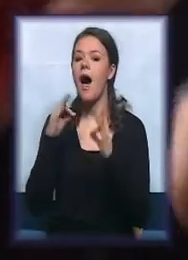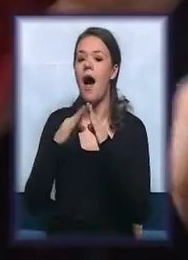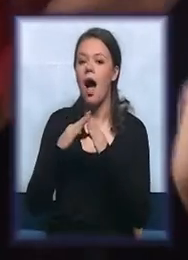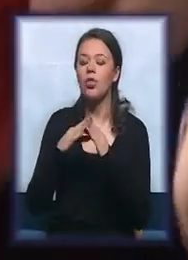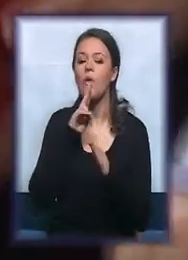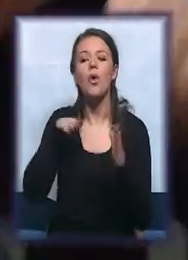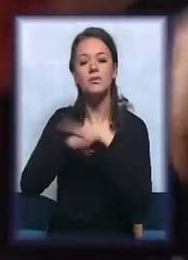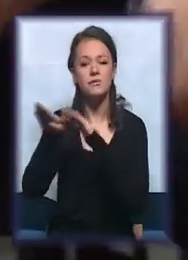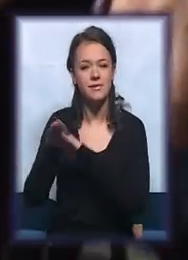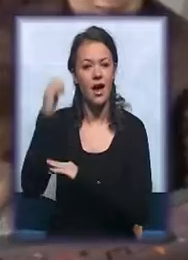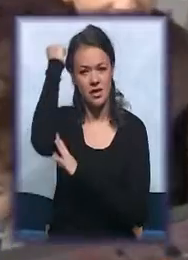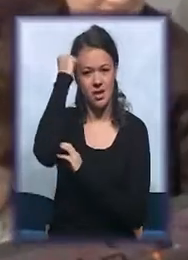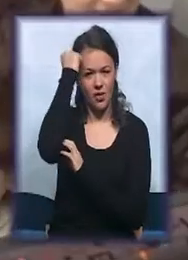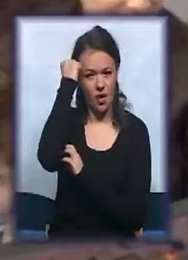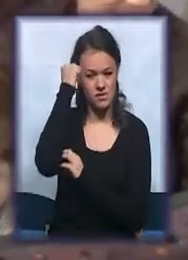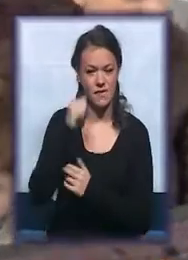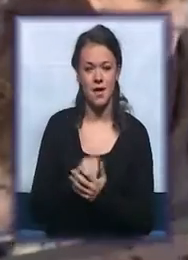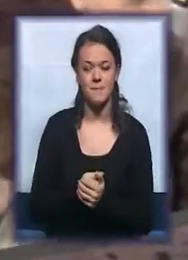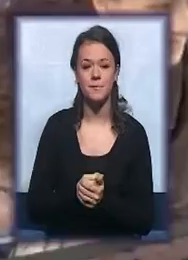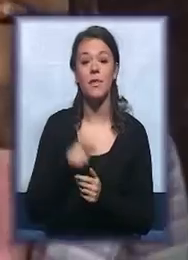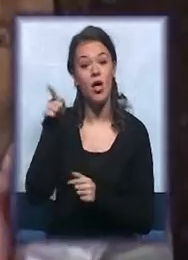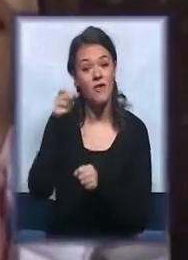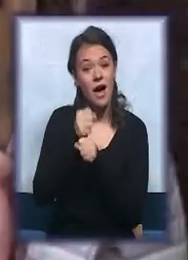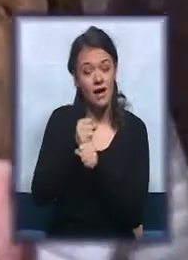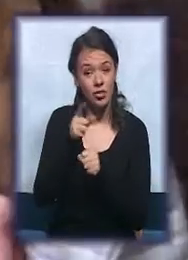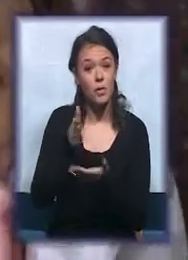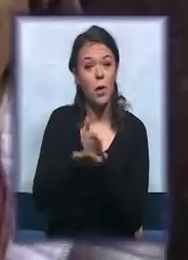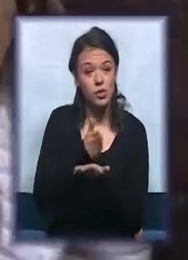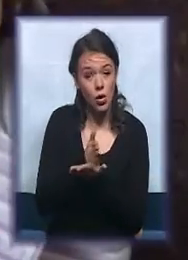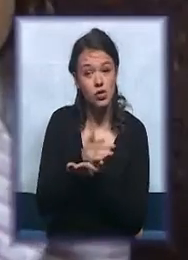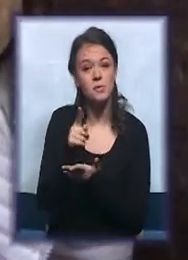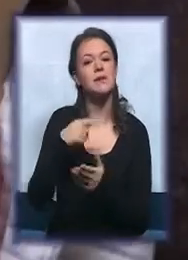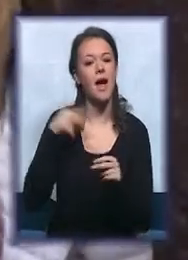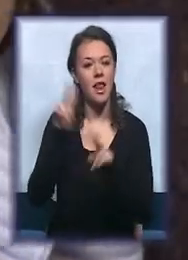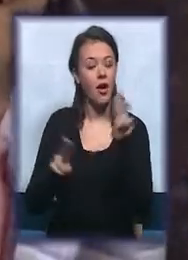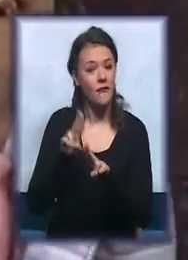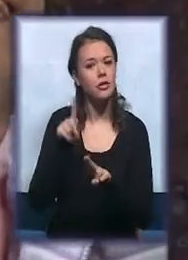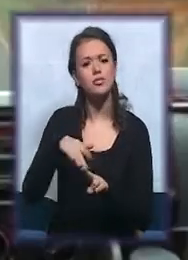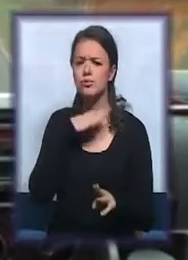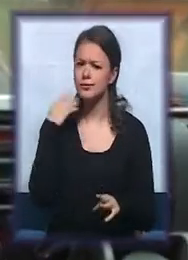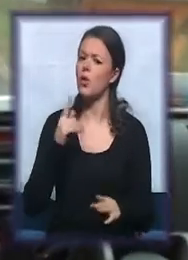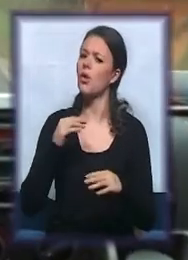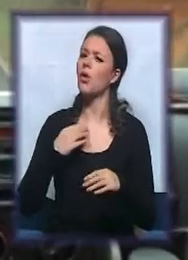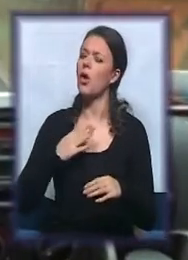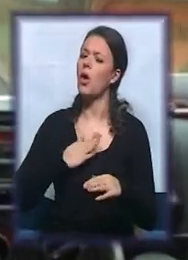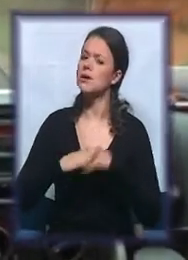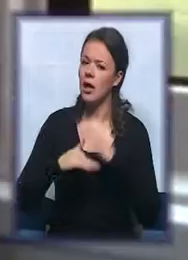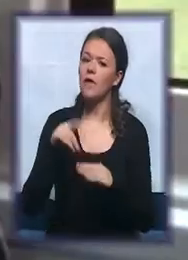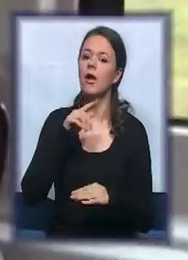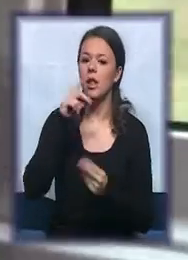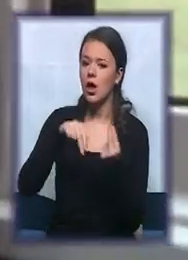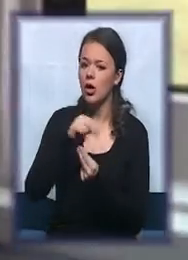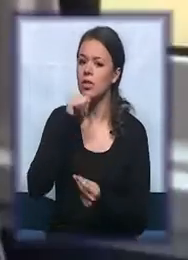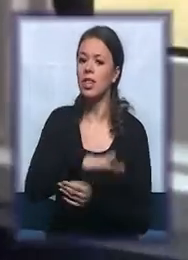raseljene lica sa Kosova i Metohije. Njihovim radom u službi za odmenu negovatelja više su nego zadovoljni kako roditelji, tako i deca korisnici